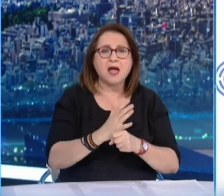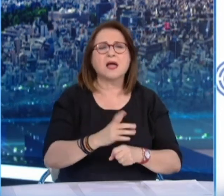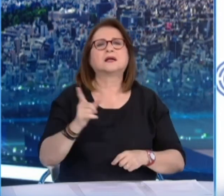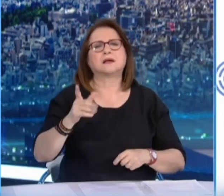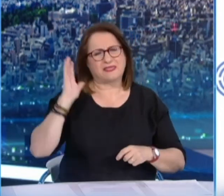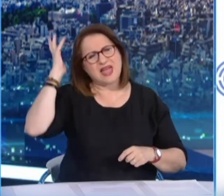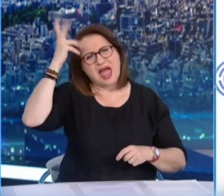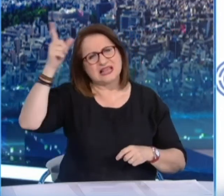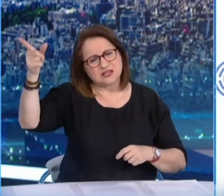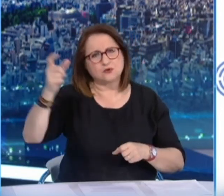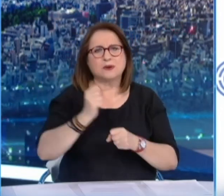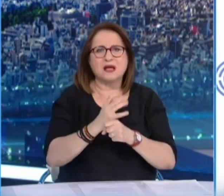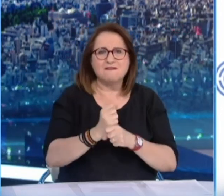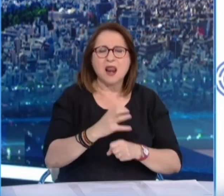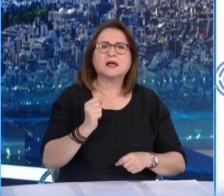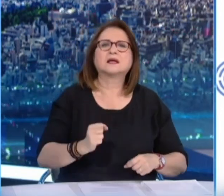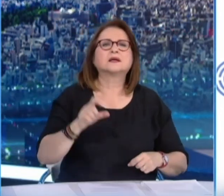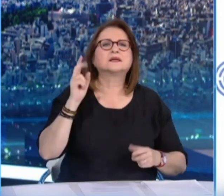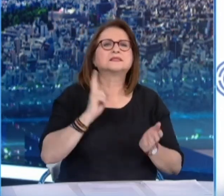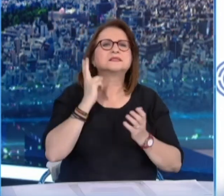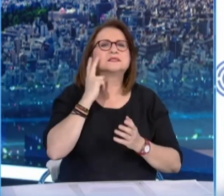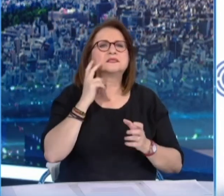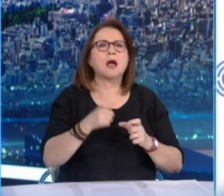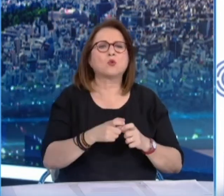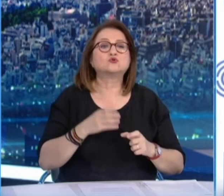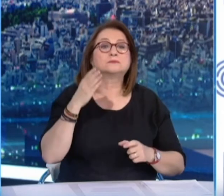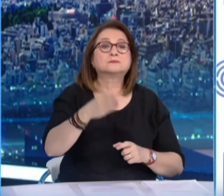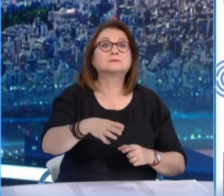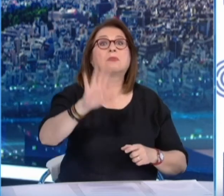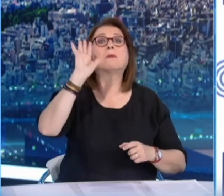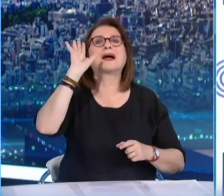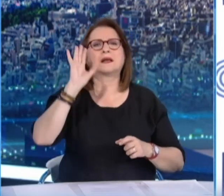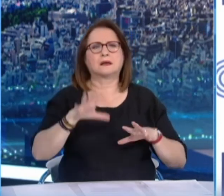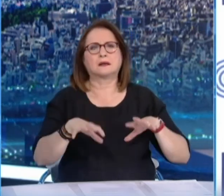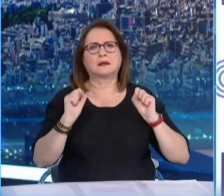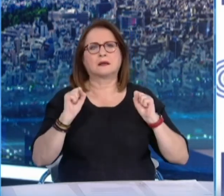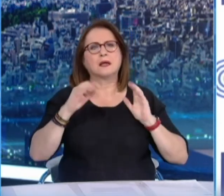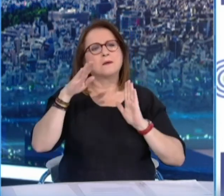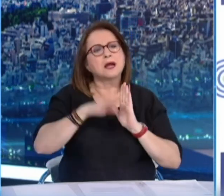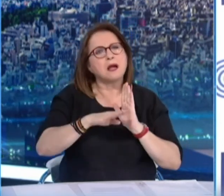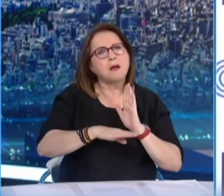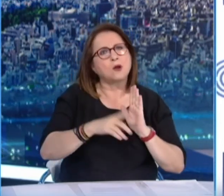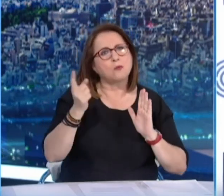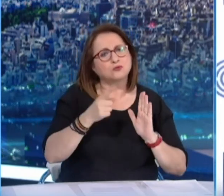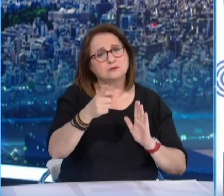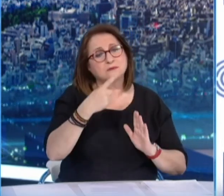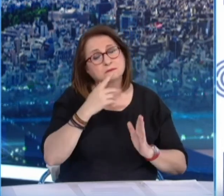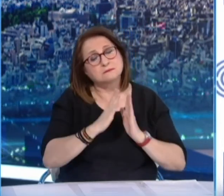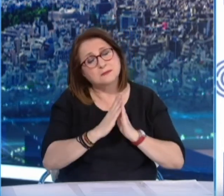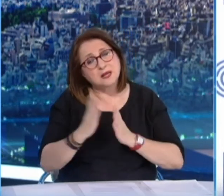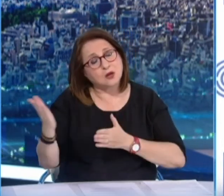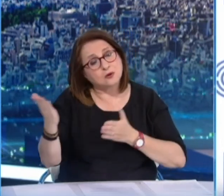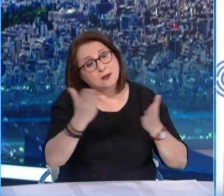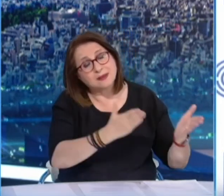υπάρχουν διαθέσεις μαραντεβού για το μήνα Ιούνιο με εμβόλια Pfizer, Moderna και Johnson & Johnson και καλούμε τους πολίτες να αξιοποιήσουν τη δυνατότητα και να